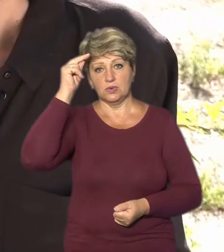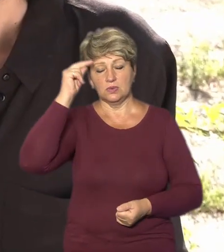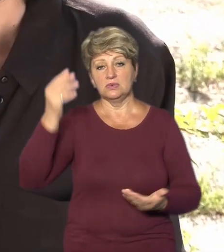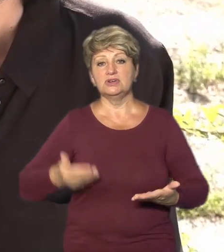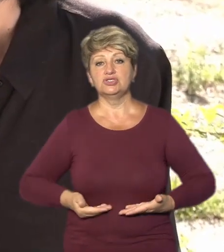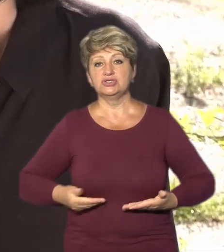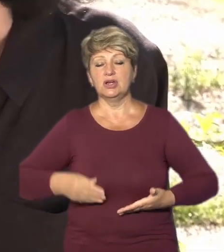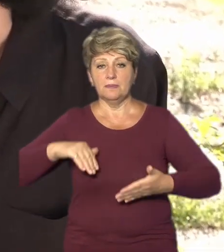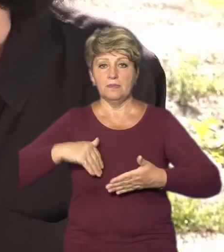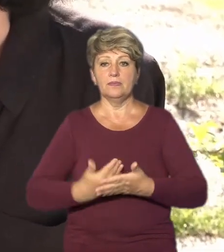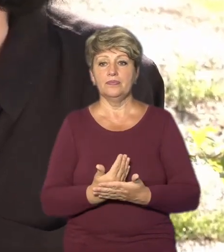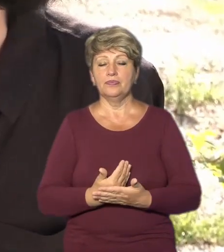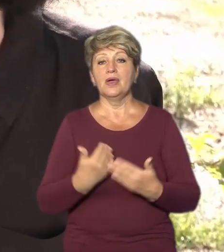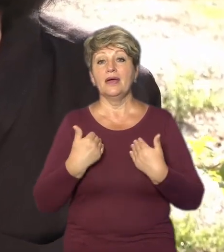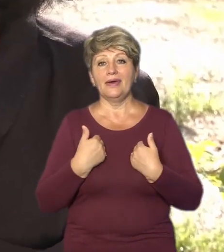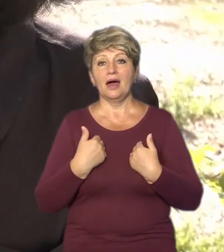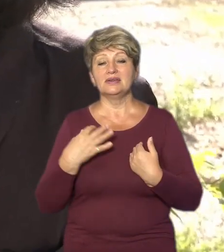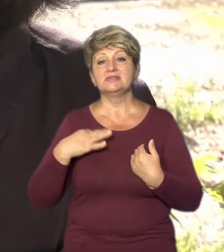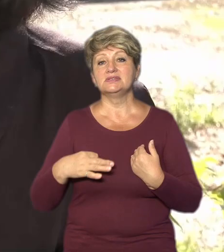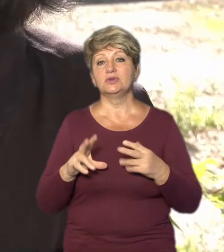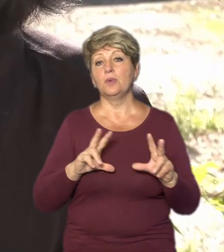наново. Бо я йому пообіцяла.